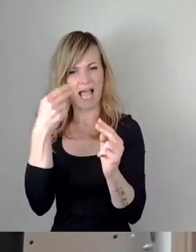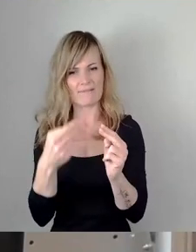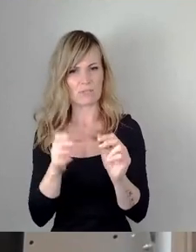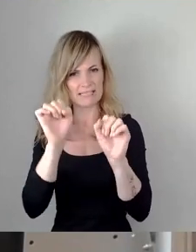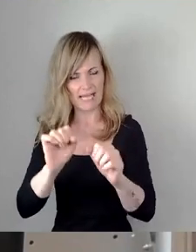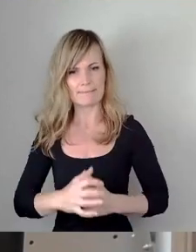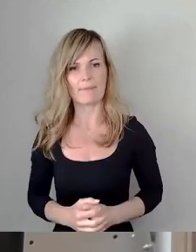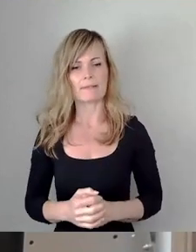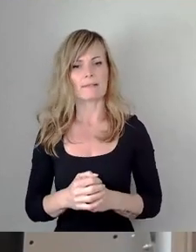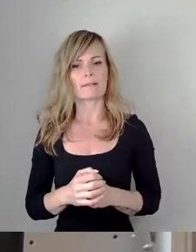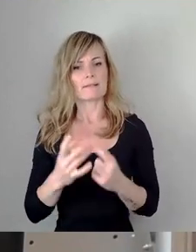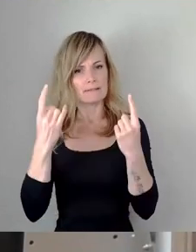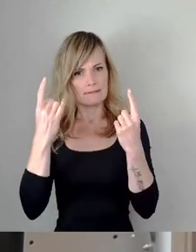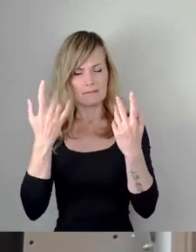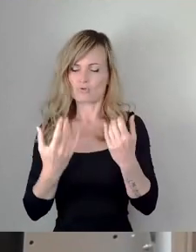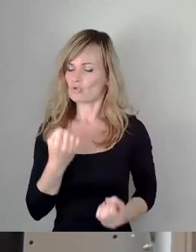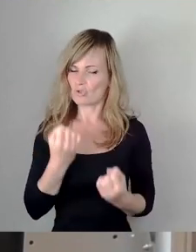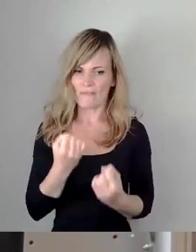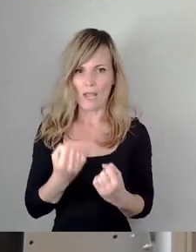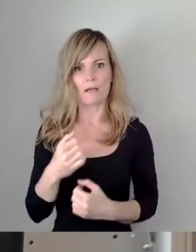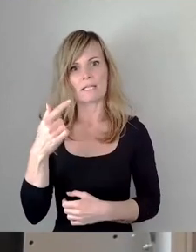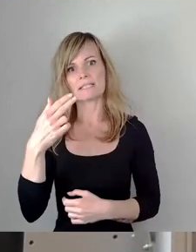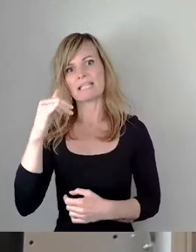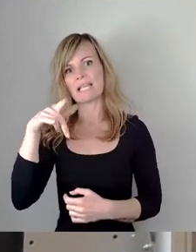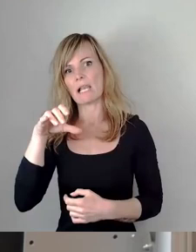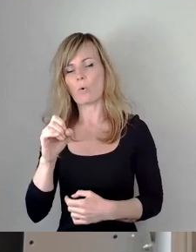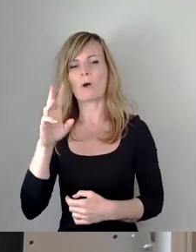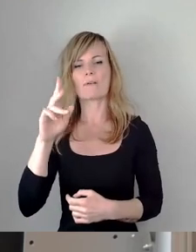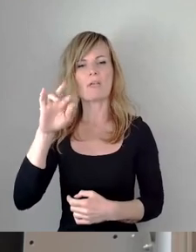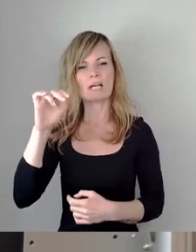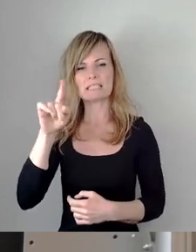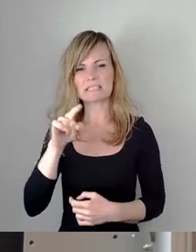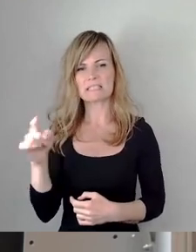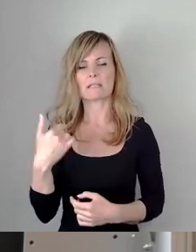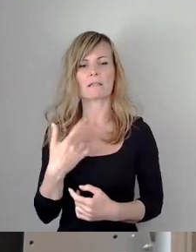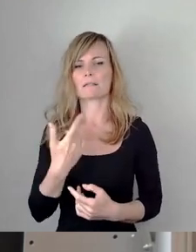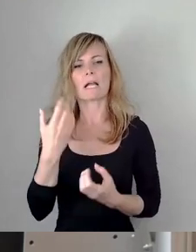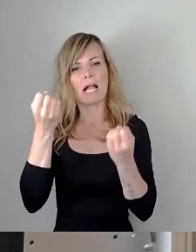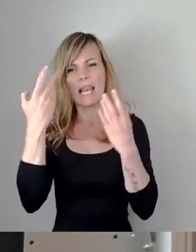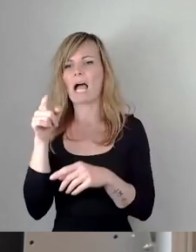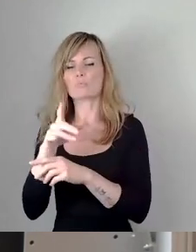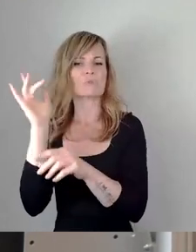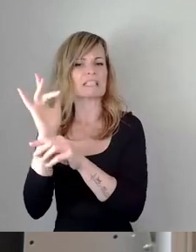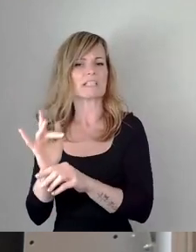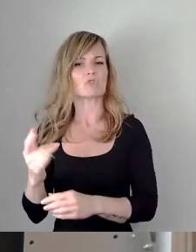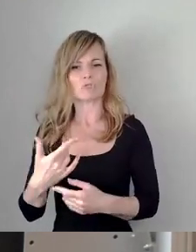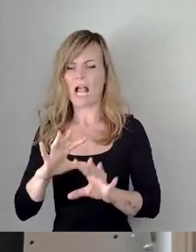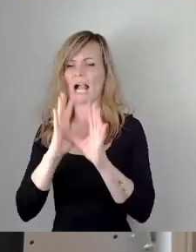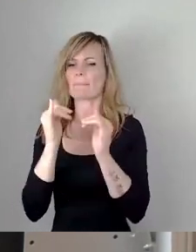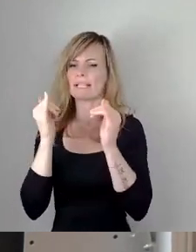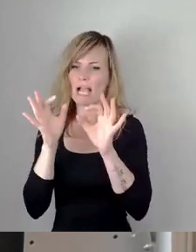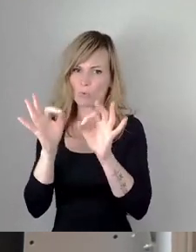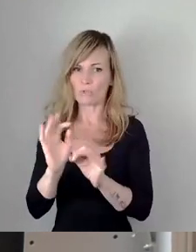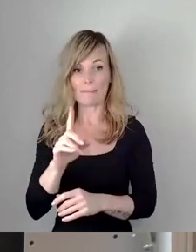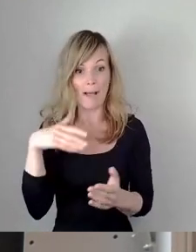Alleine es bleibt schwer. Lieber Thilo Wirtz, es ist ja bekannt, dass du ein kritischer Geist bist. Das ist prinzipiell gut. Aber wenn am Ende bei so einer wichtigen Vorlage